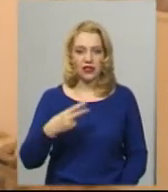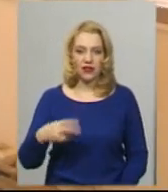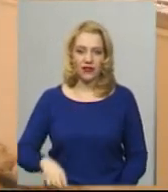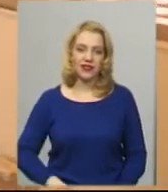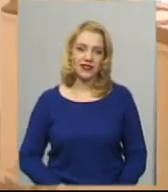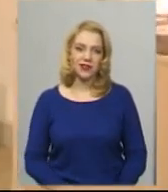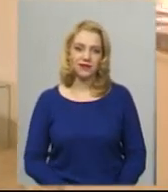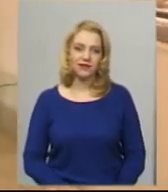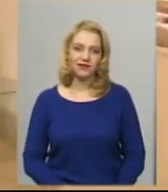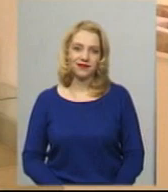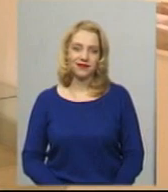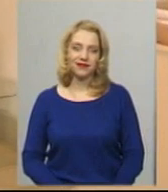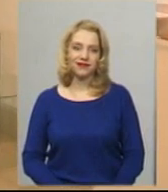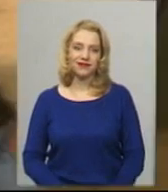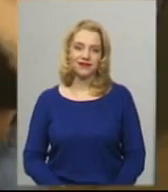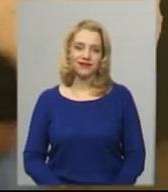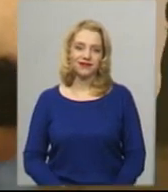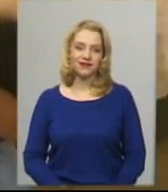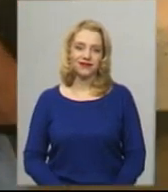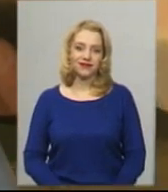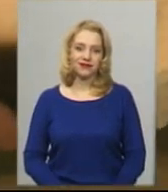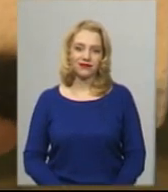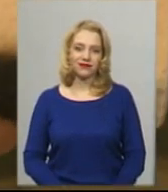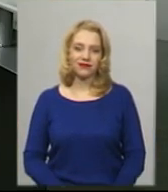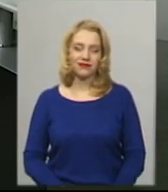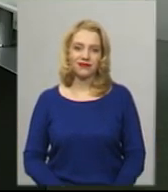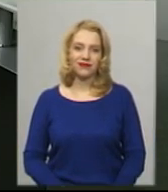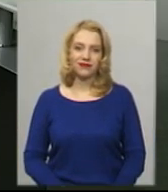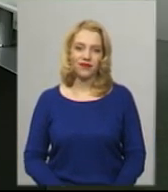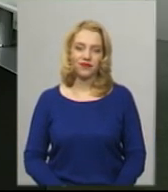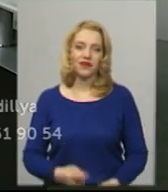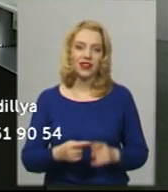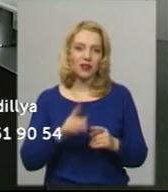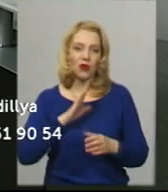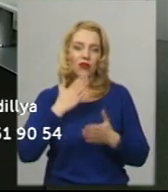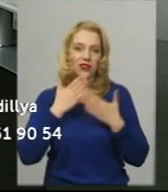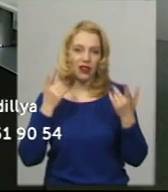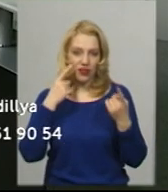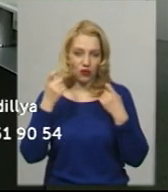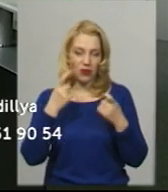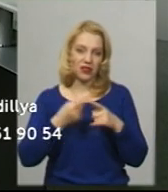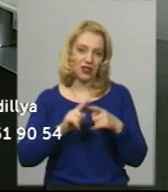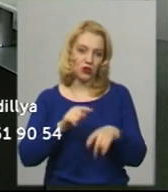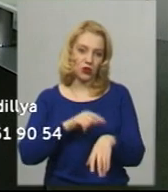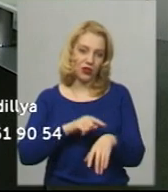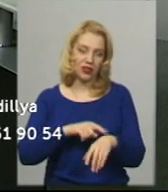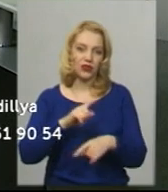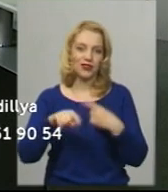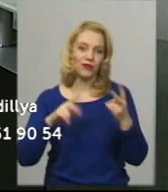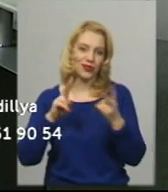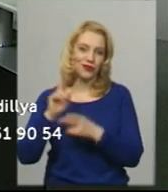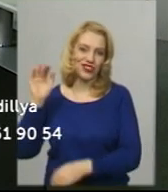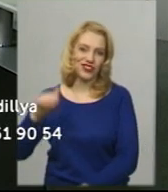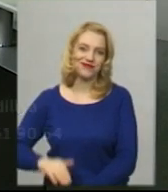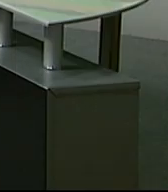Тетяна Ворожцова, Віктор Кировий. Новини на Суспільному. Хмельниччина. Це була остання інформація на цю годину. Побачимось о 20